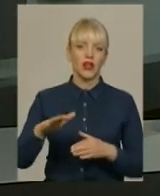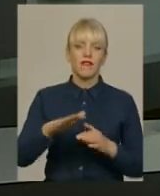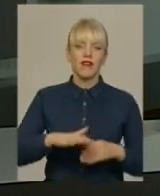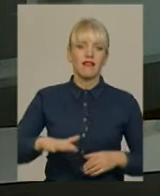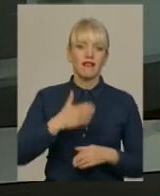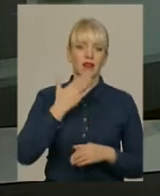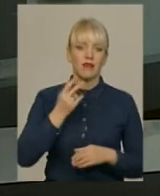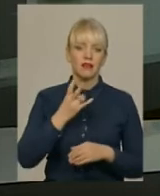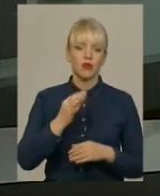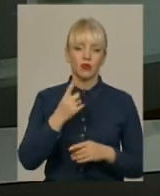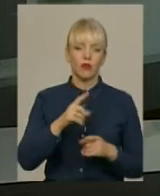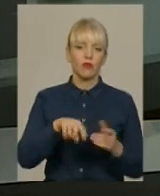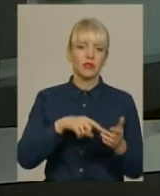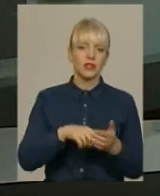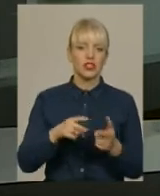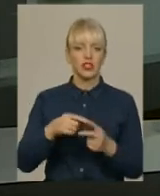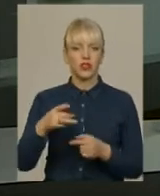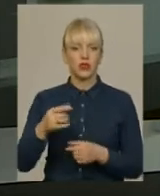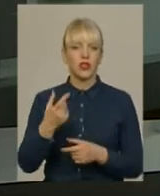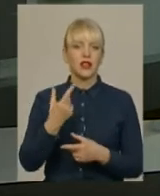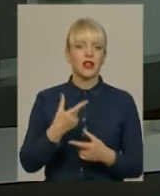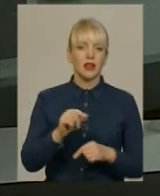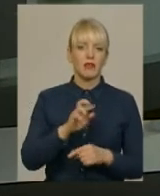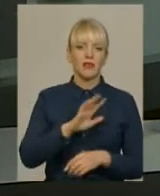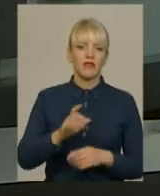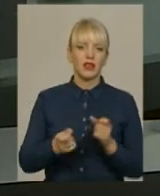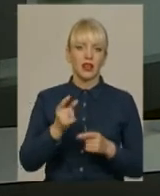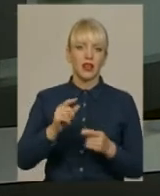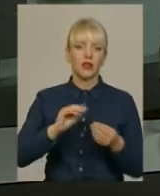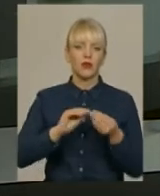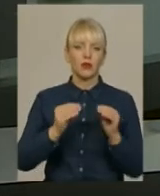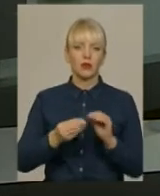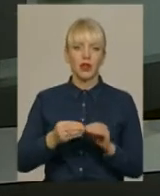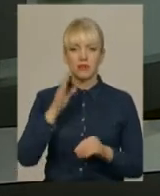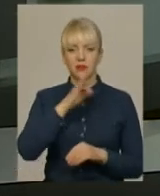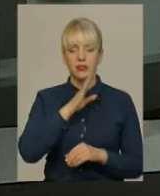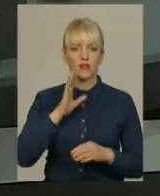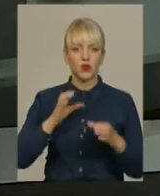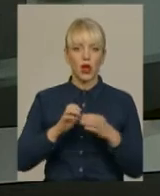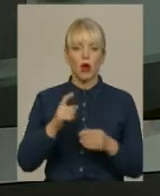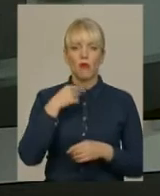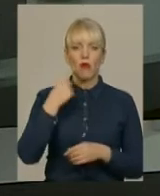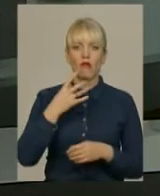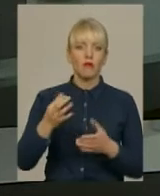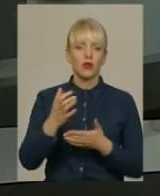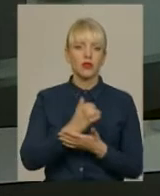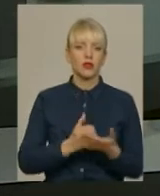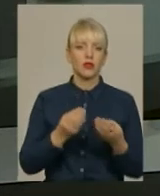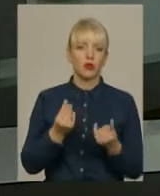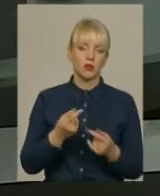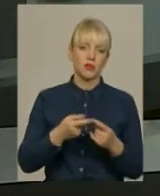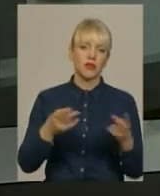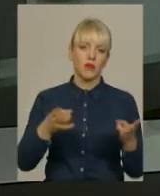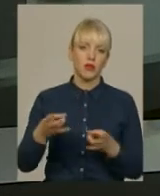жодного міста чи району, де б не виникали проблеми з батьківськими комітетами. Йдеться про збір грошей на ті чи інші шкільні